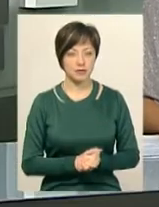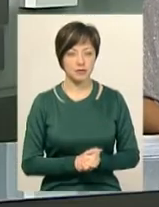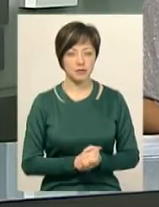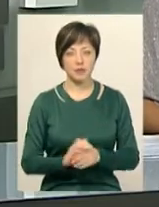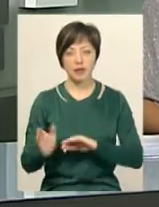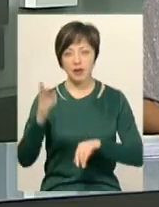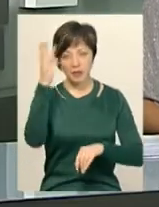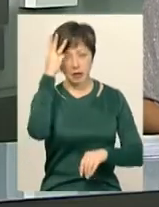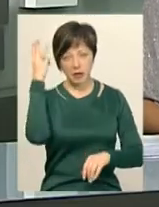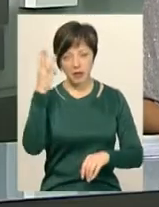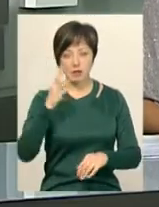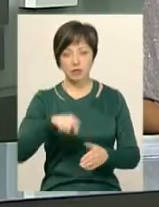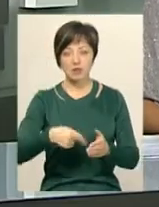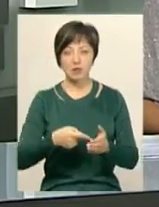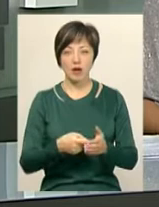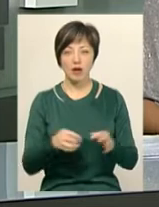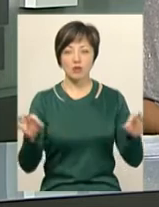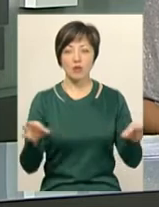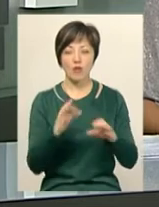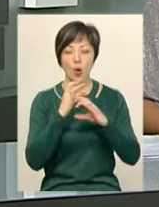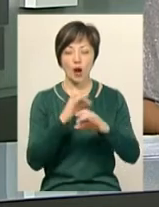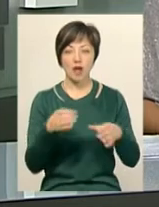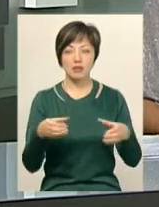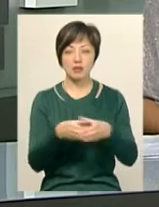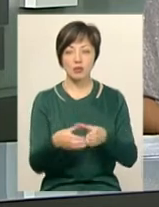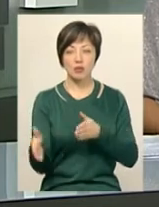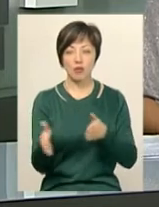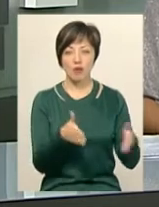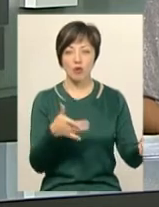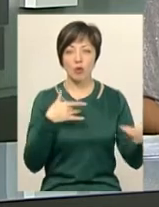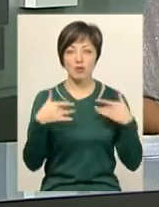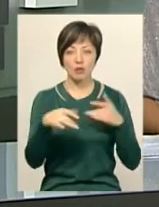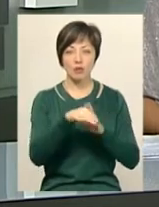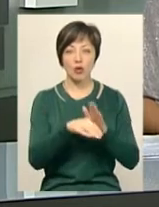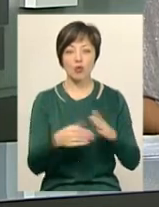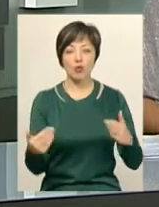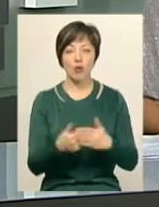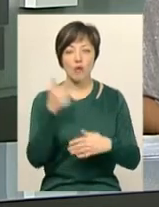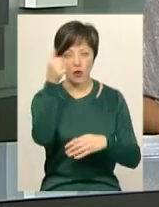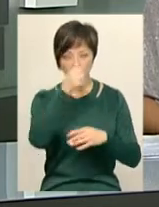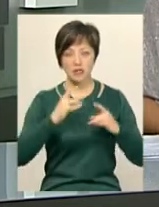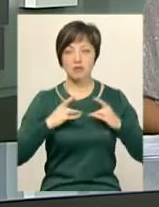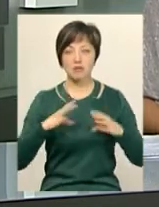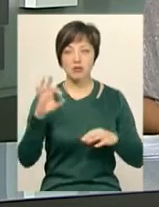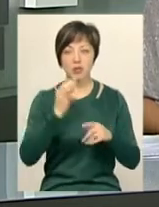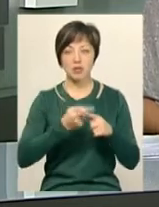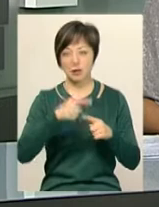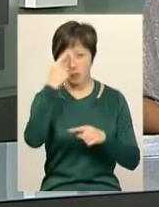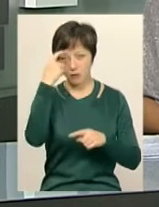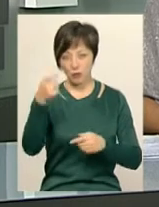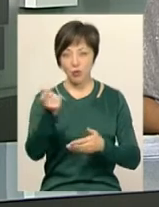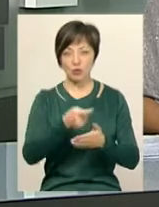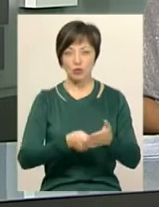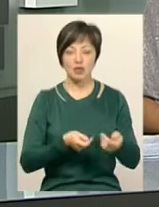Хмельницький муніципальний естрадно-духовий оркестр підготував нову концертну програму до новорічно-різряних свят. Про це повідомив його